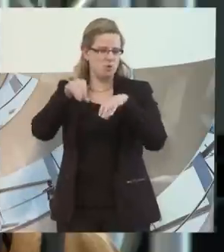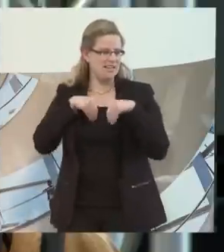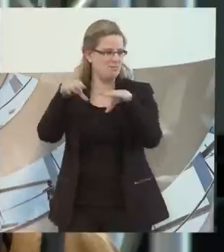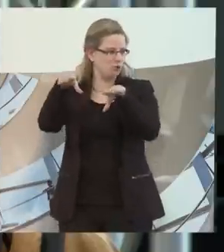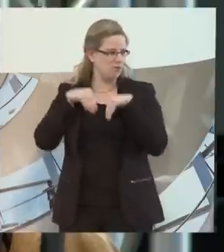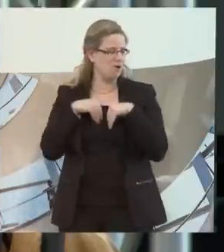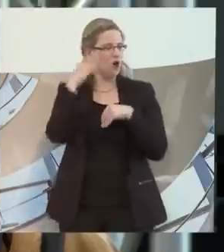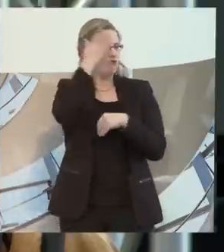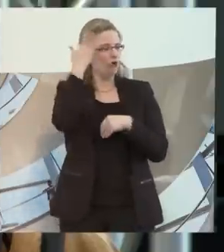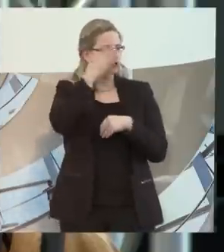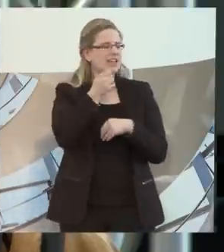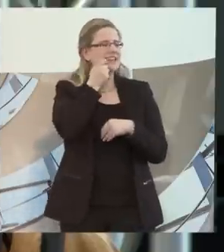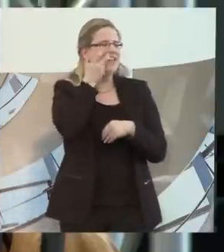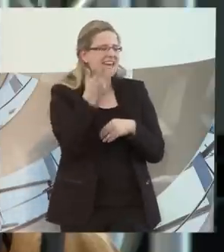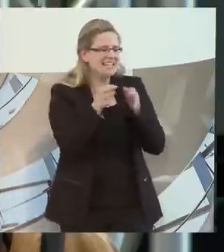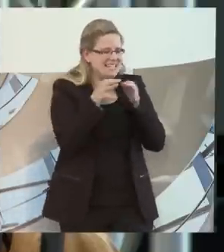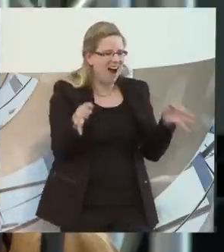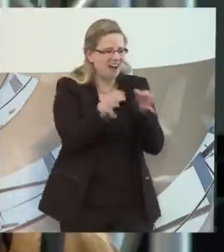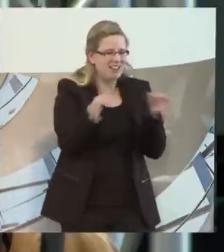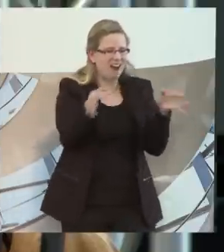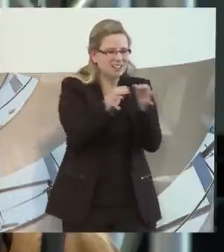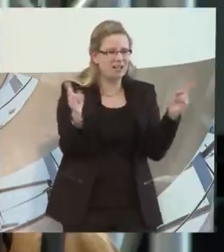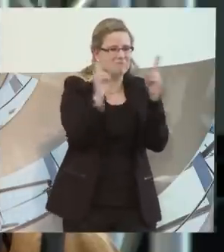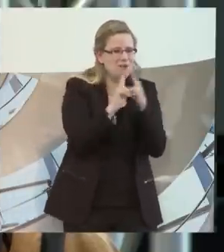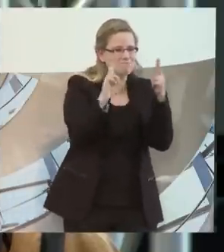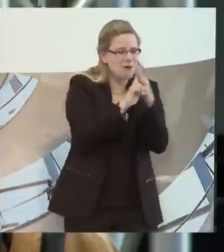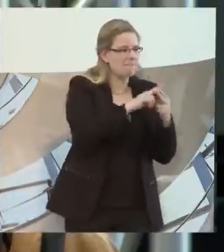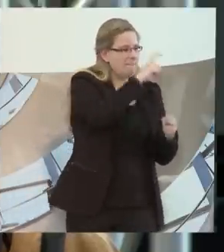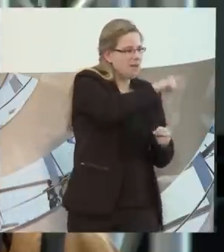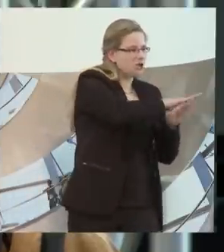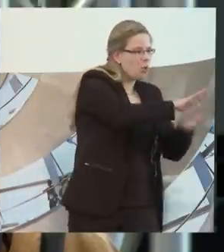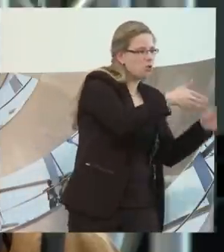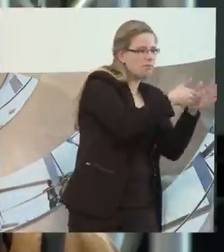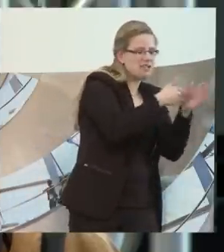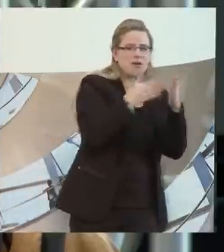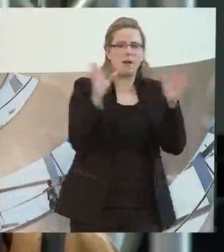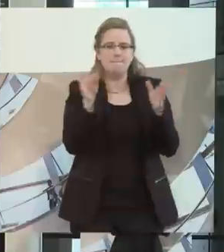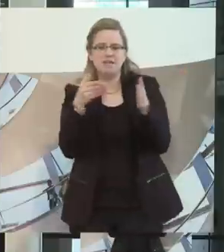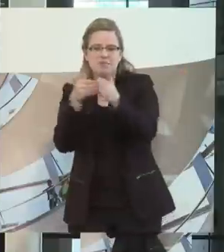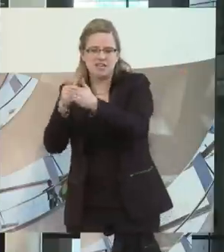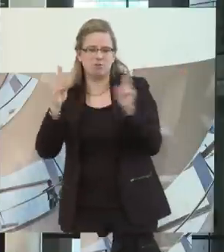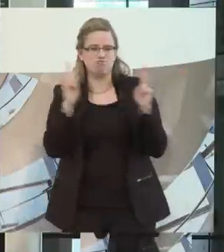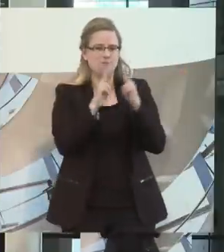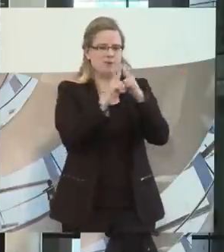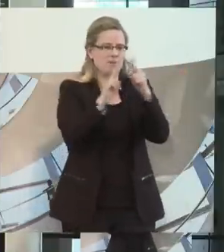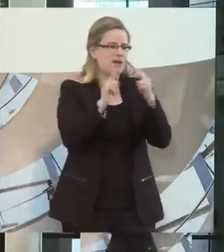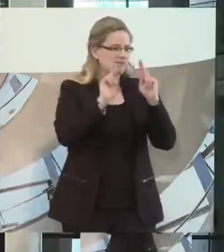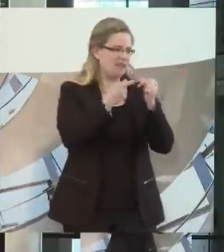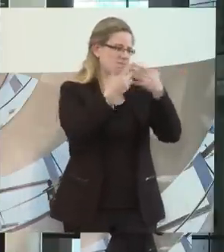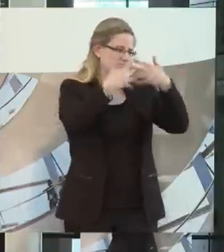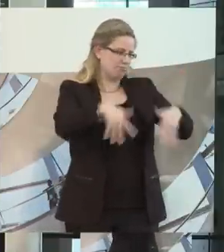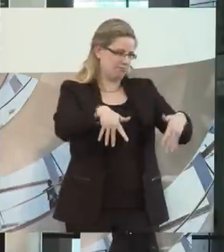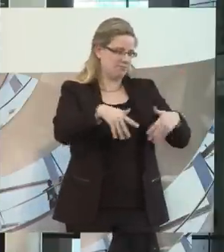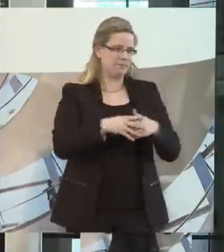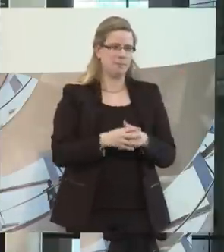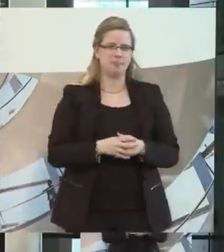miteinander in Berührung kommen, wären wir auch in der Diskussion schon viel weiter, als wir heute sind. Dankeschön. Da würde ich auch gerne noch mal das Stichwort aus